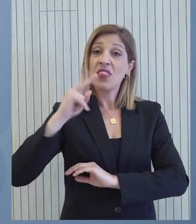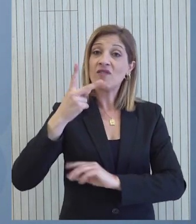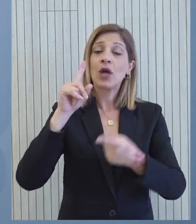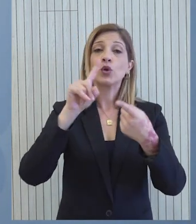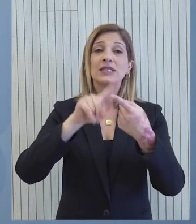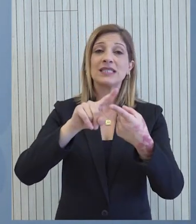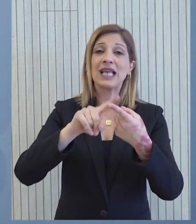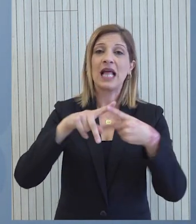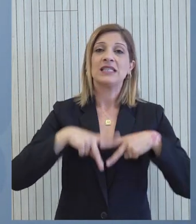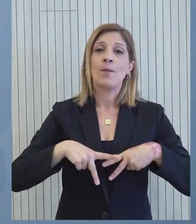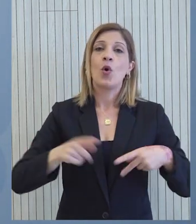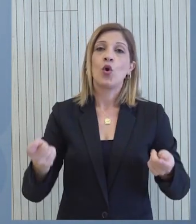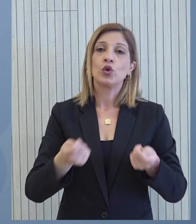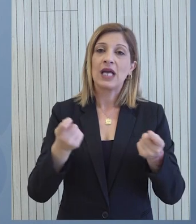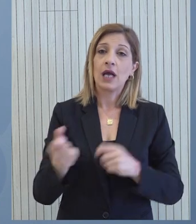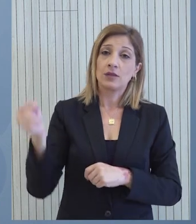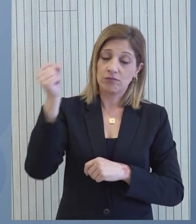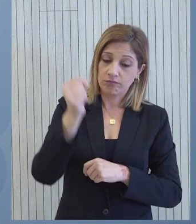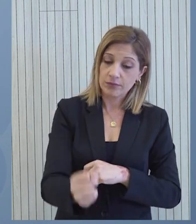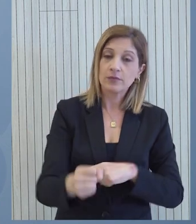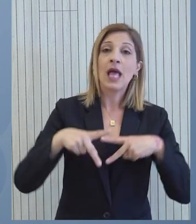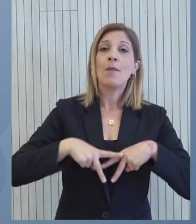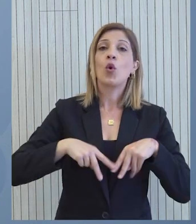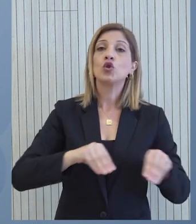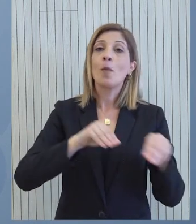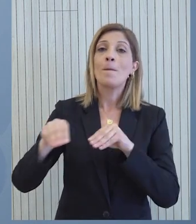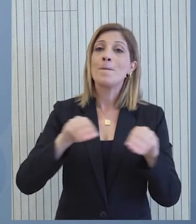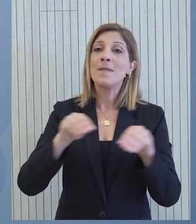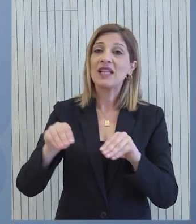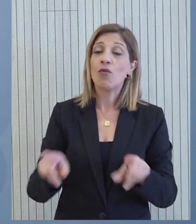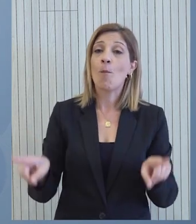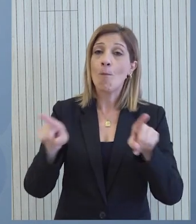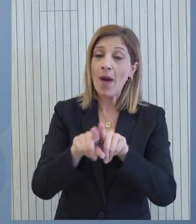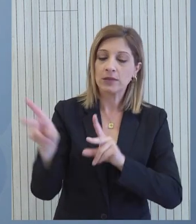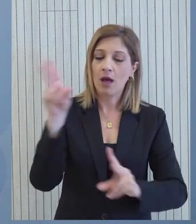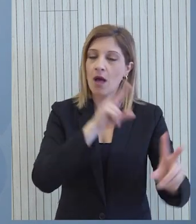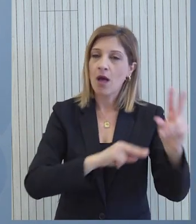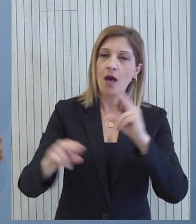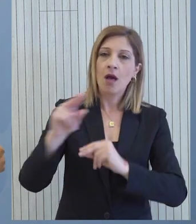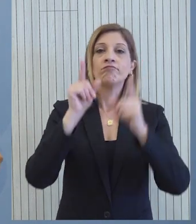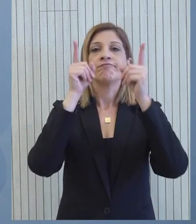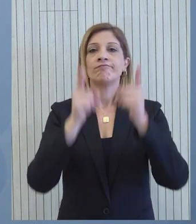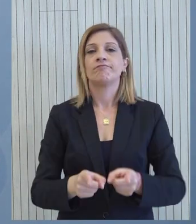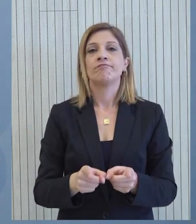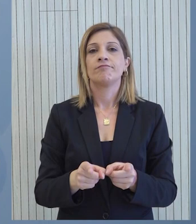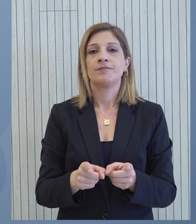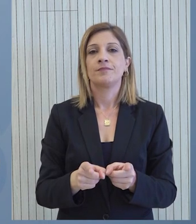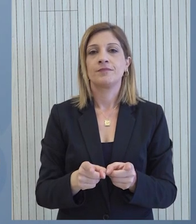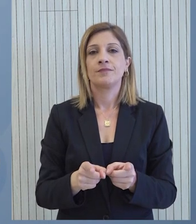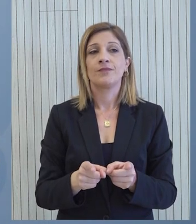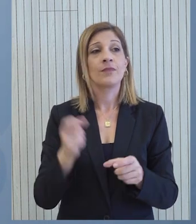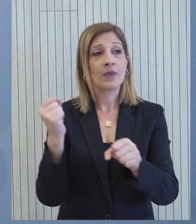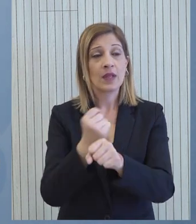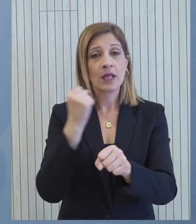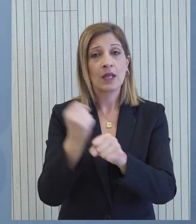συνάντηση του Υπουργού Εργασίας παρουσία και του Υπουργού Μεταφορών όπου ακριβώς αποφασίστηκε ότι οι